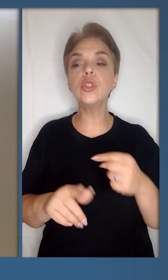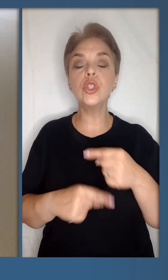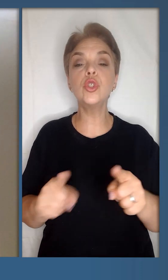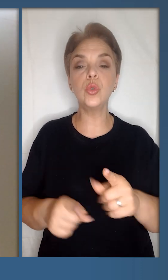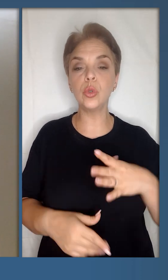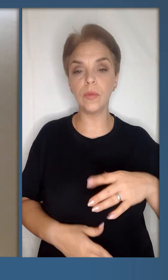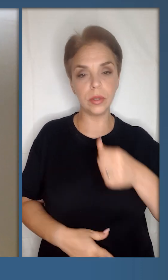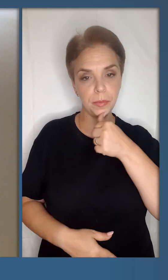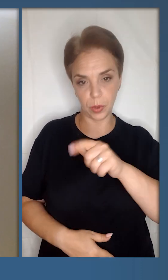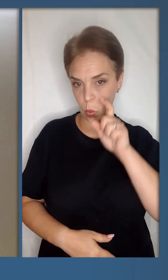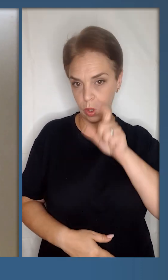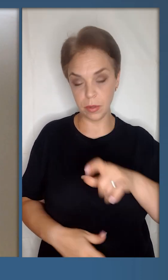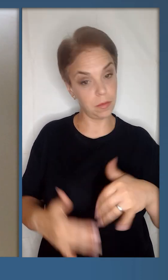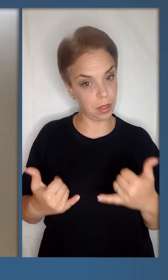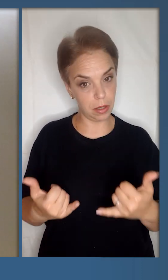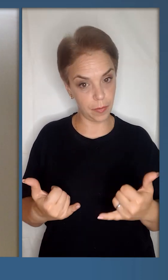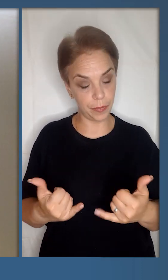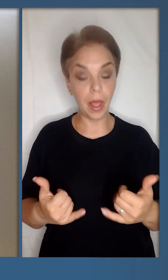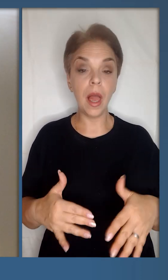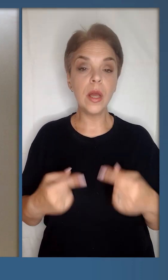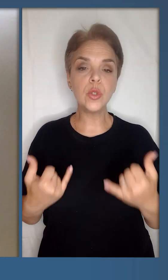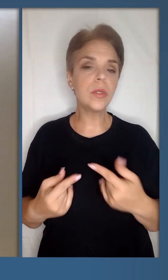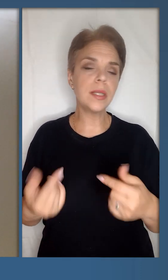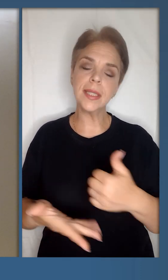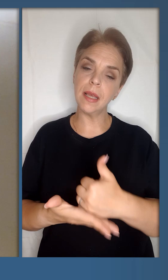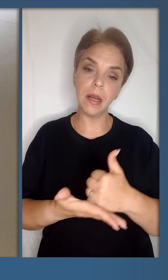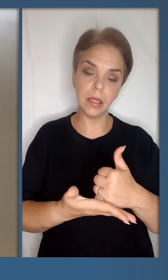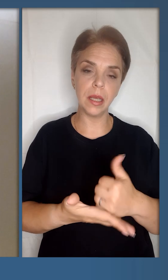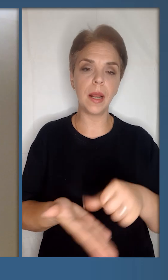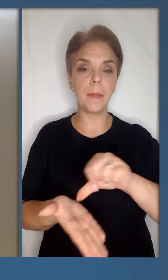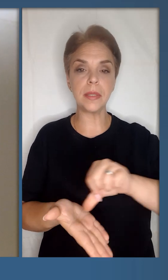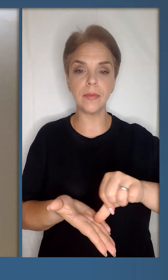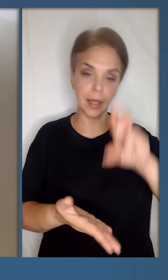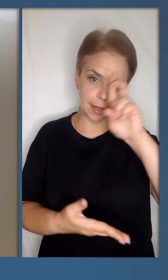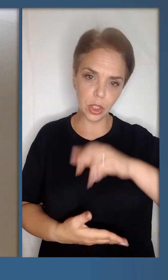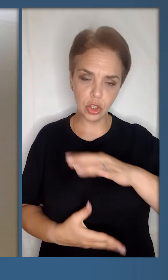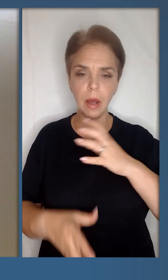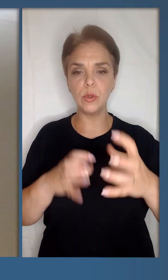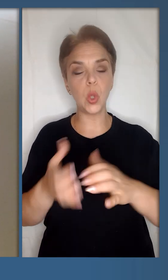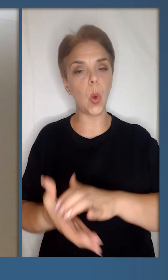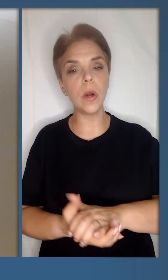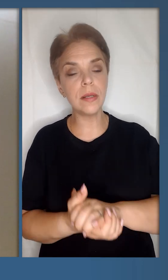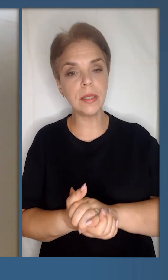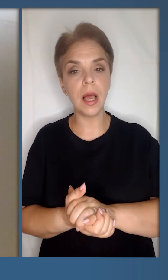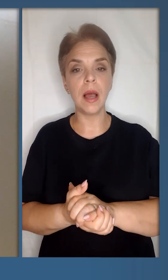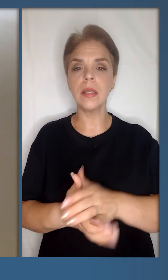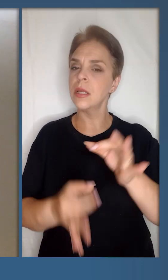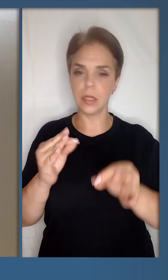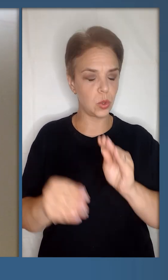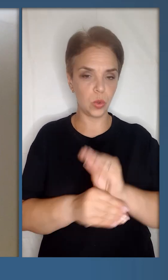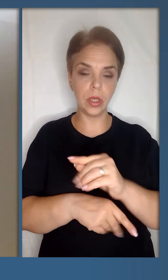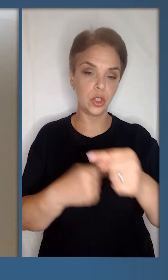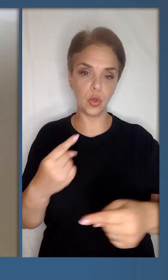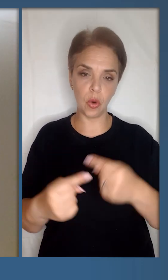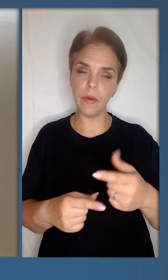через що доводиться проходити українцям зараз. Сьогодні різні лідери, представники держав, міжнародних організацій засудили